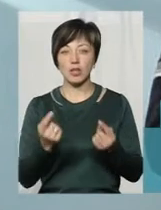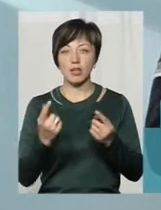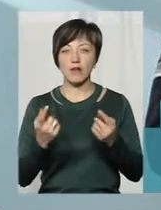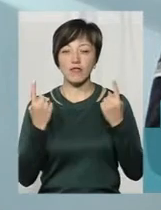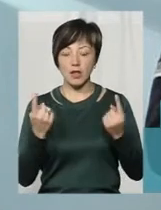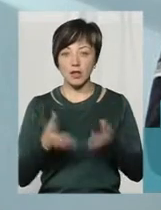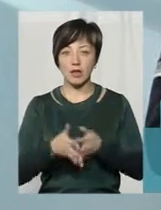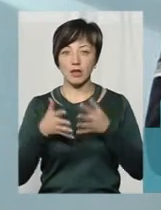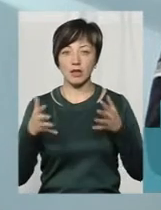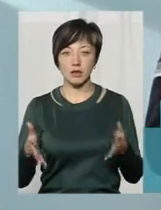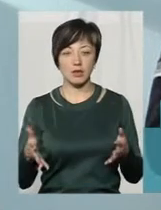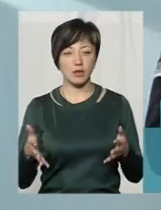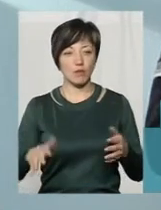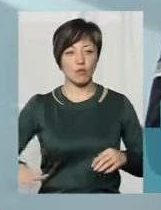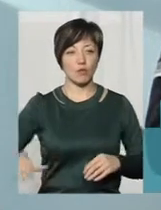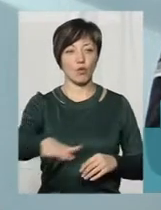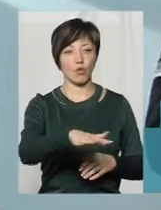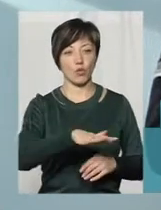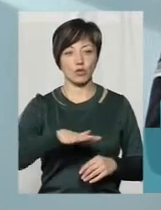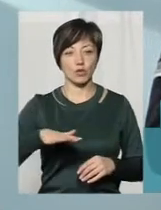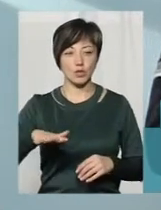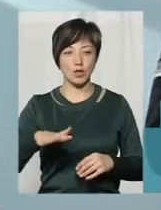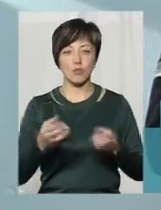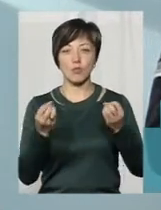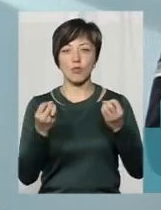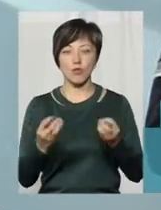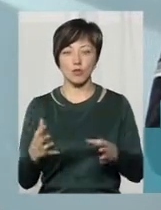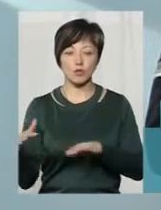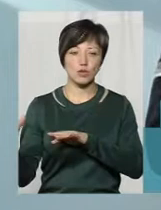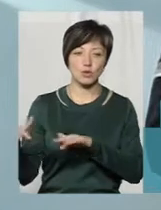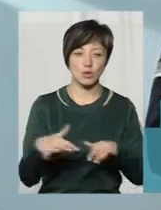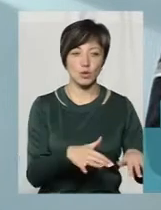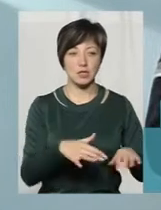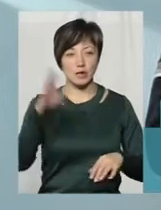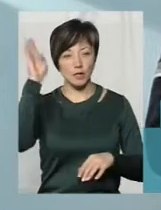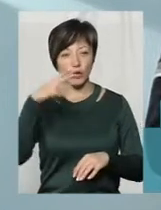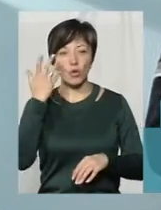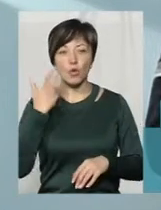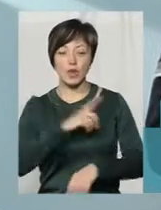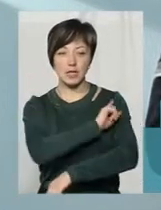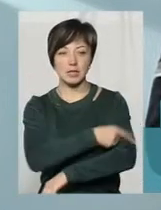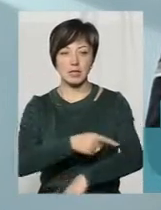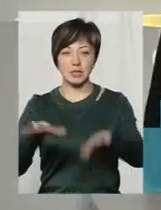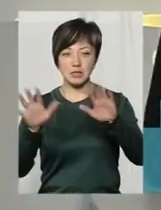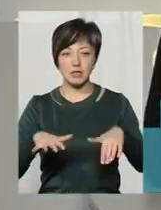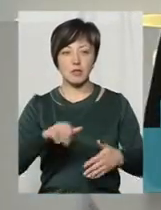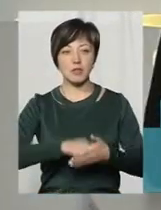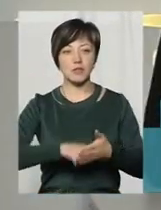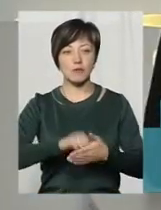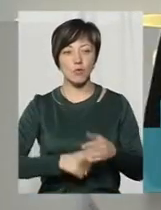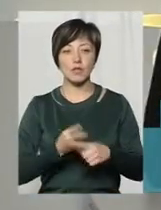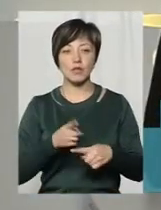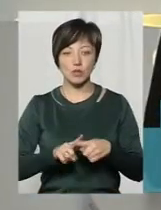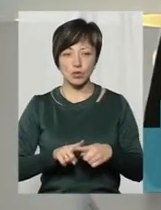площі просто зносяться водою під час зливи, що призводить до того, що